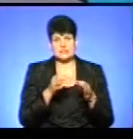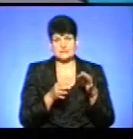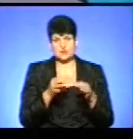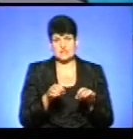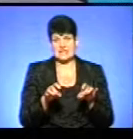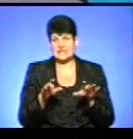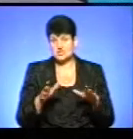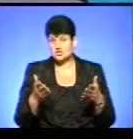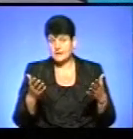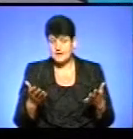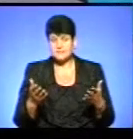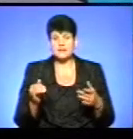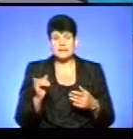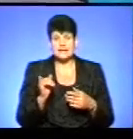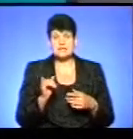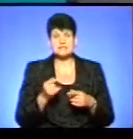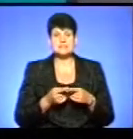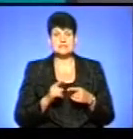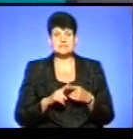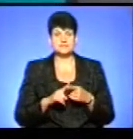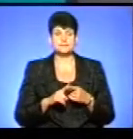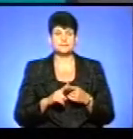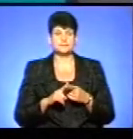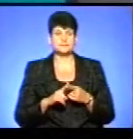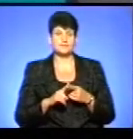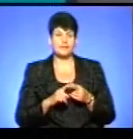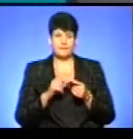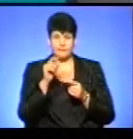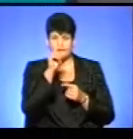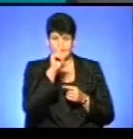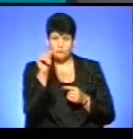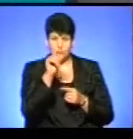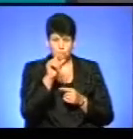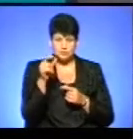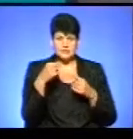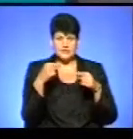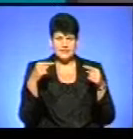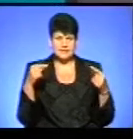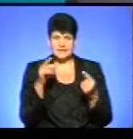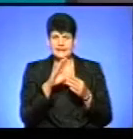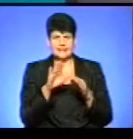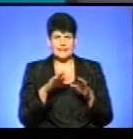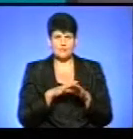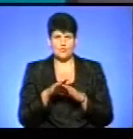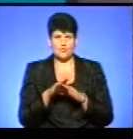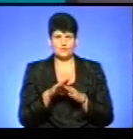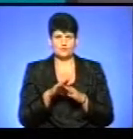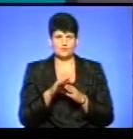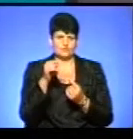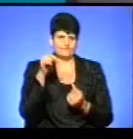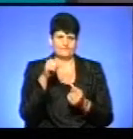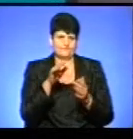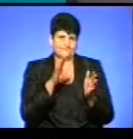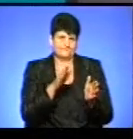І, власне, отакі якісь певні підозрілі пункти, які не зовсім однозначні,